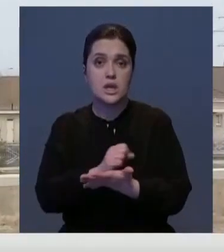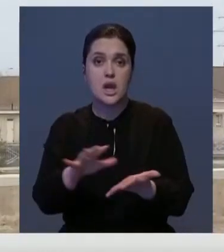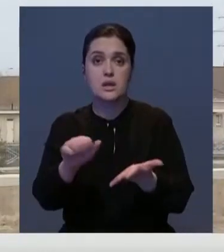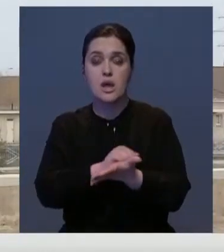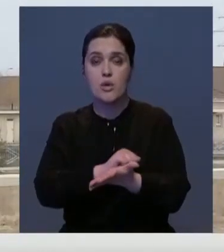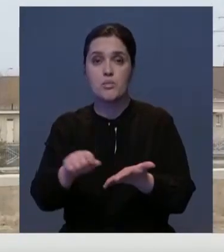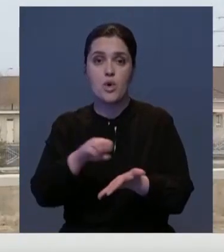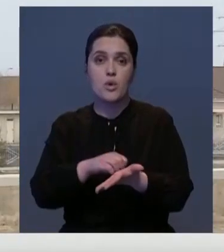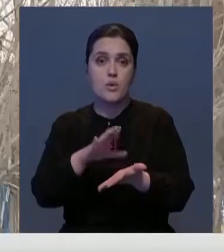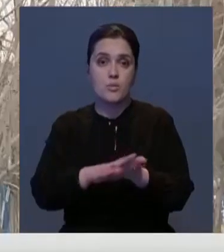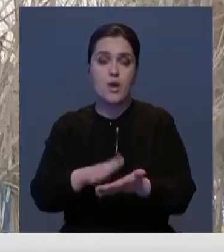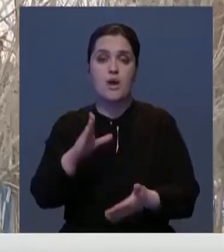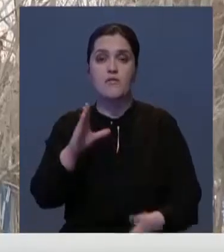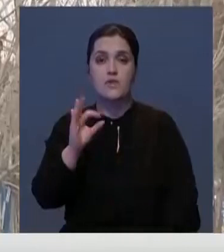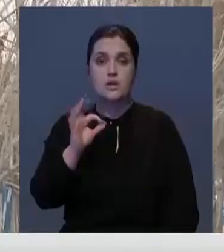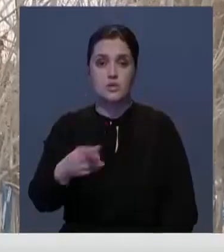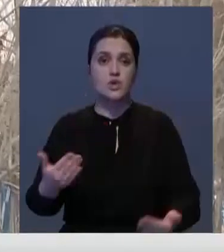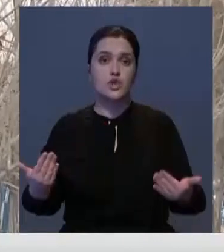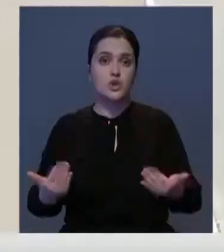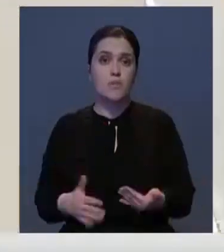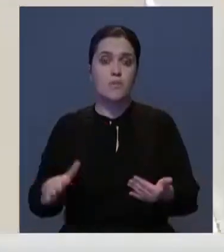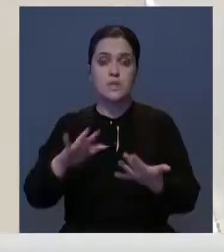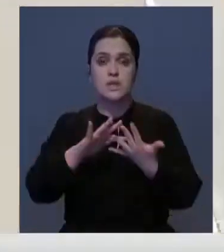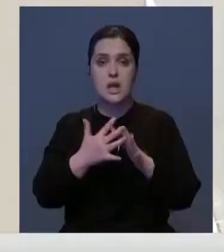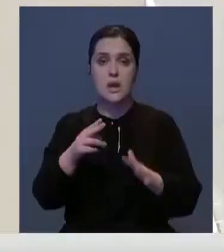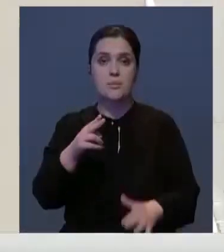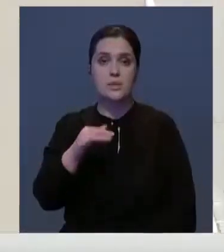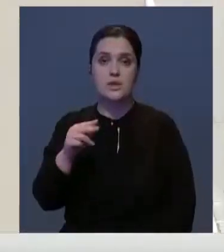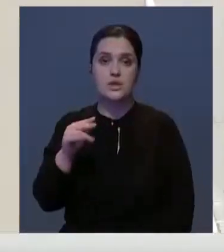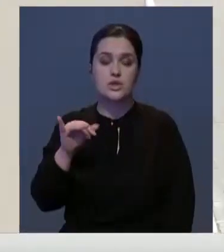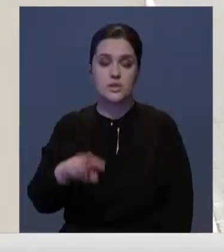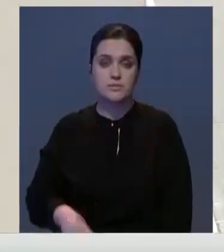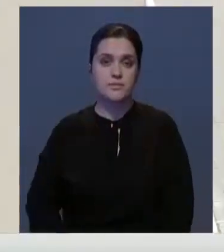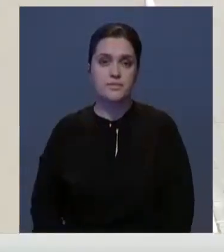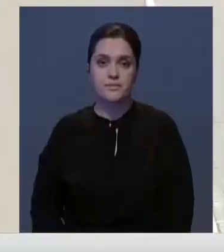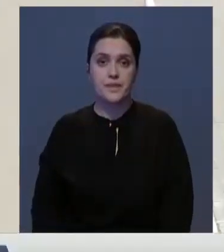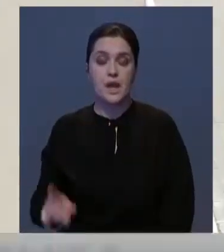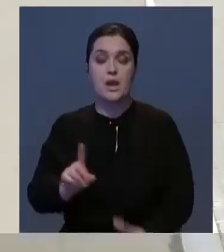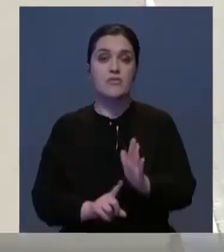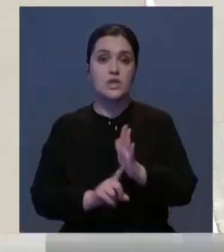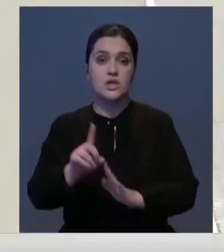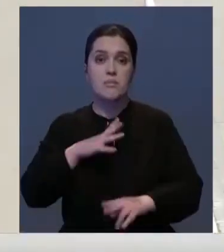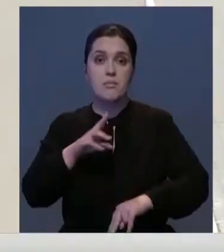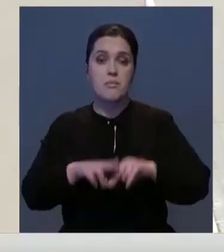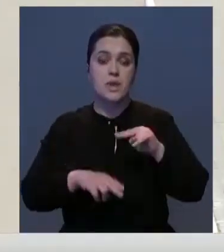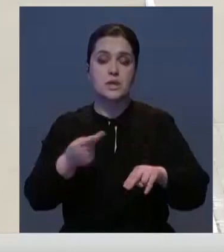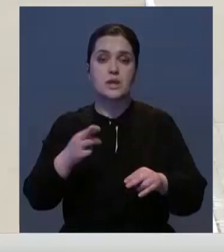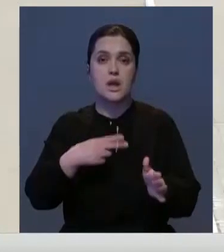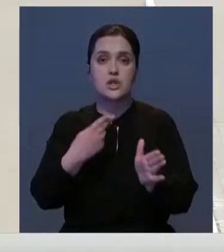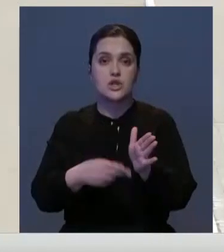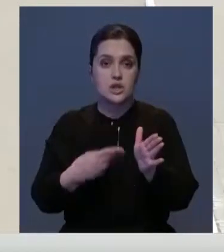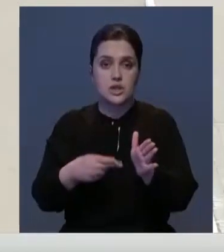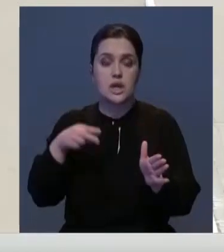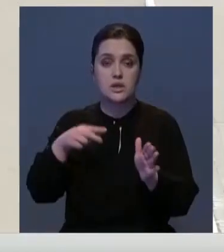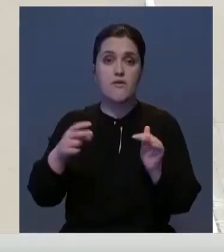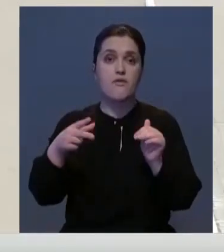документах он указан как восточный жилой массив села Пиджим. В начале Нуркент планировалось построить для железнодорожников. С